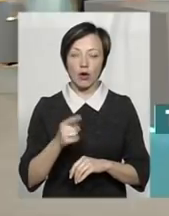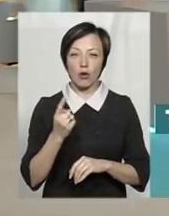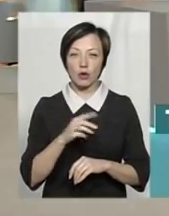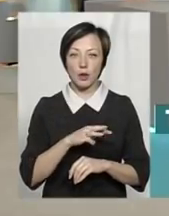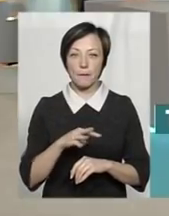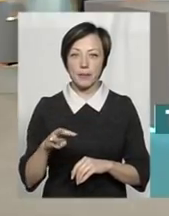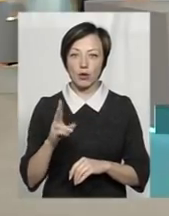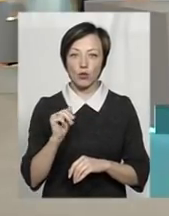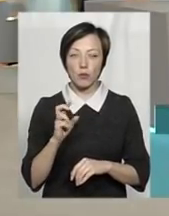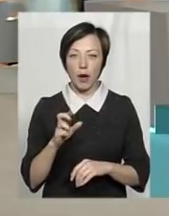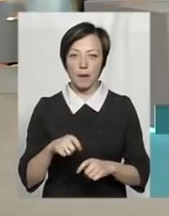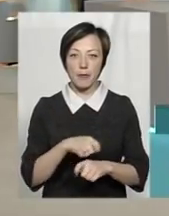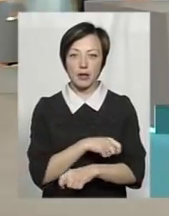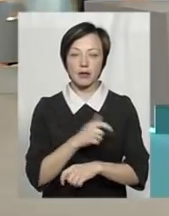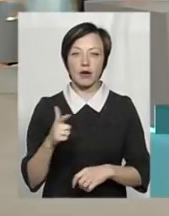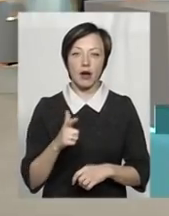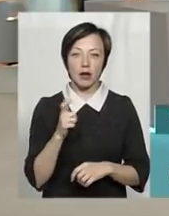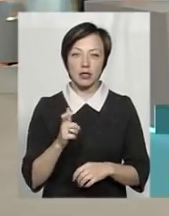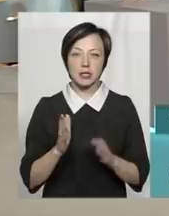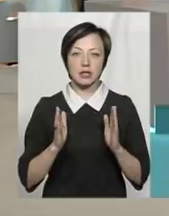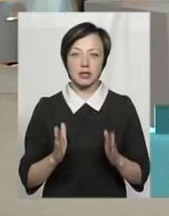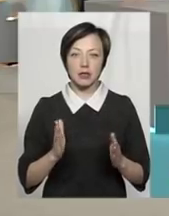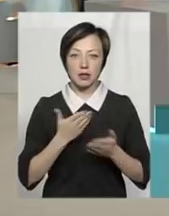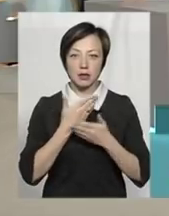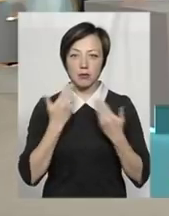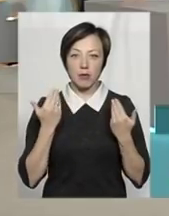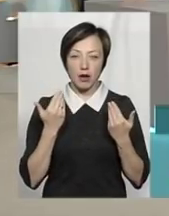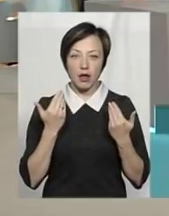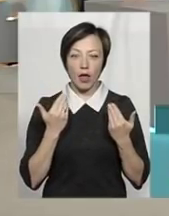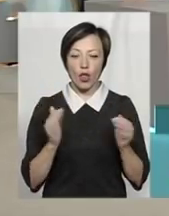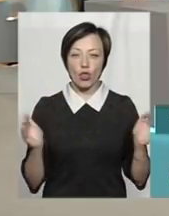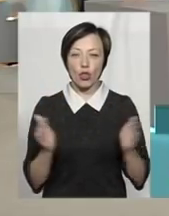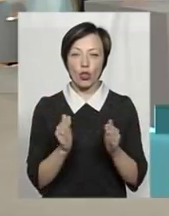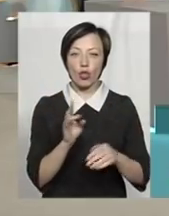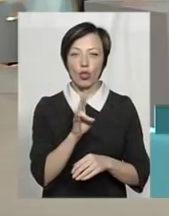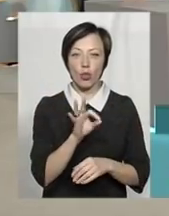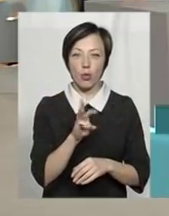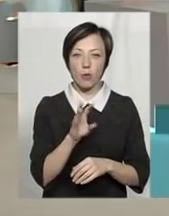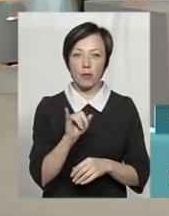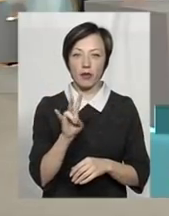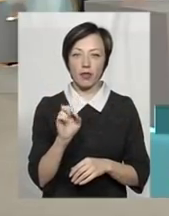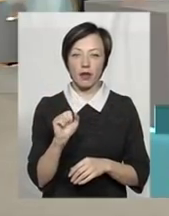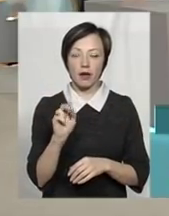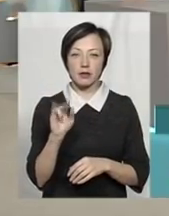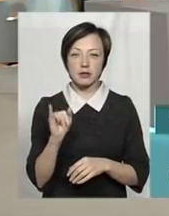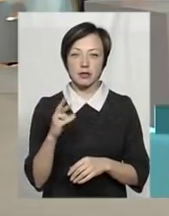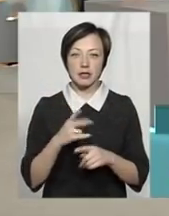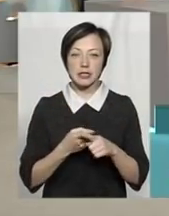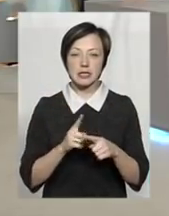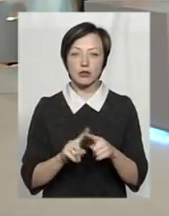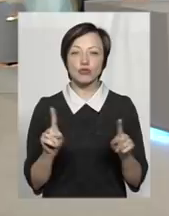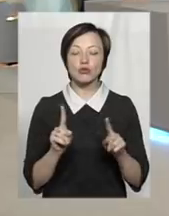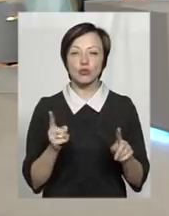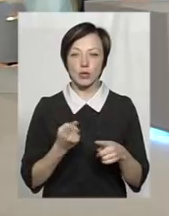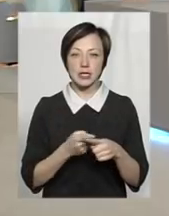метрів кубічних газу. Тільки немає номінацій. Номінацій, що таке номінація, що всі розуміли, це дозвіл